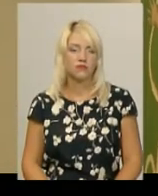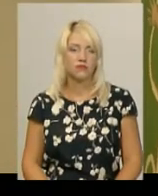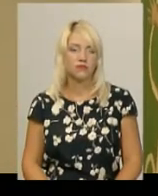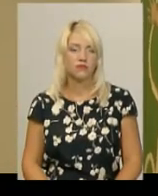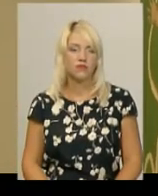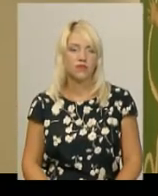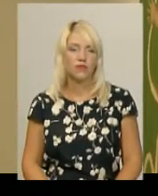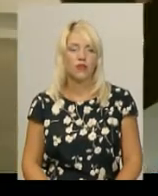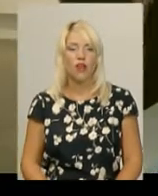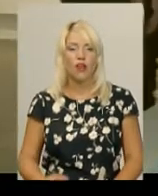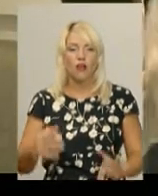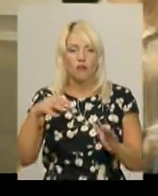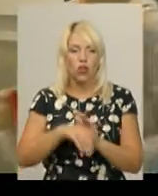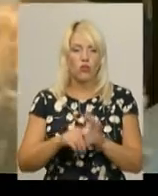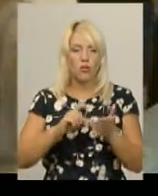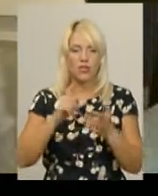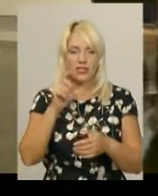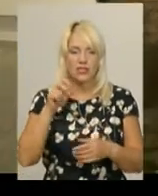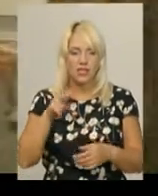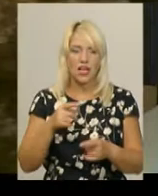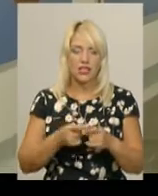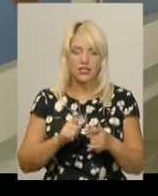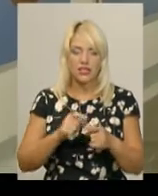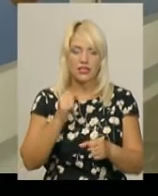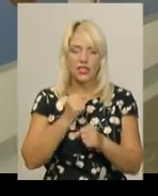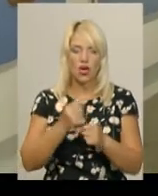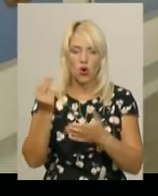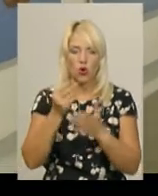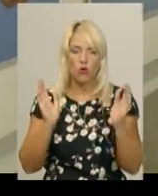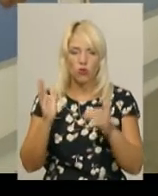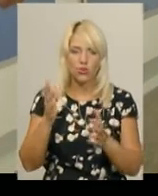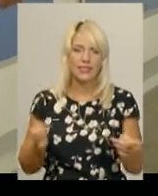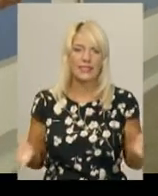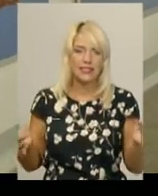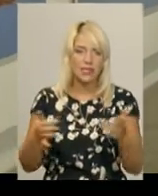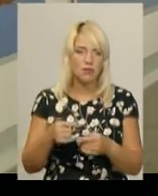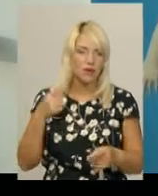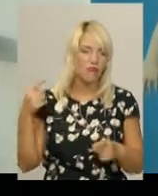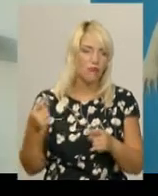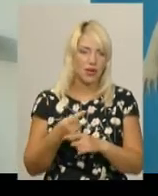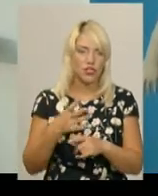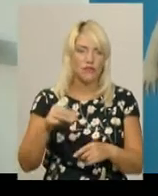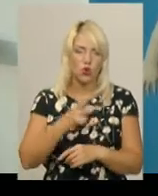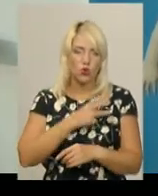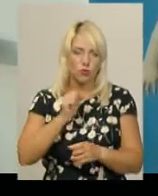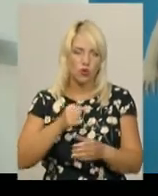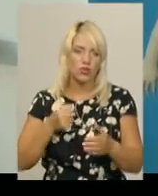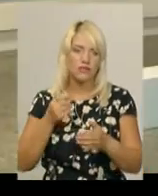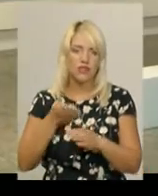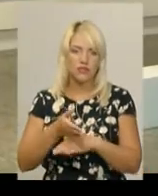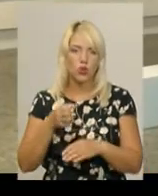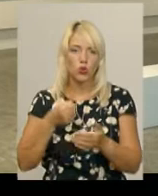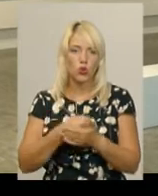В одній залі ці роботи художниці зібрані вперше. Усі охочі можуть переглянути їх в арт-галереї масло до 30 серпня.